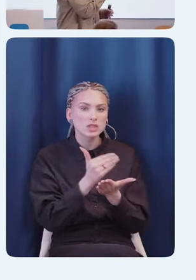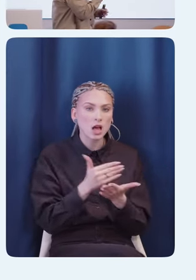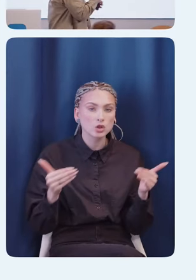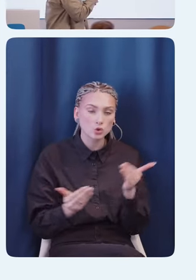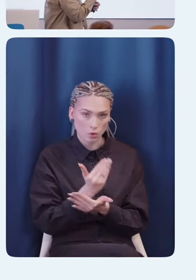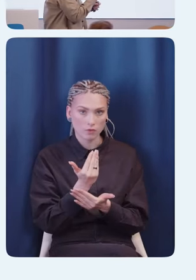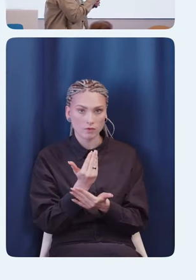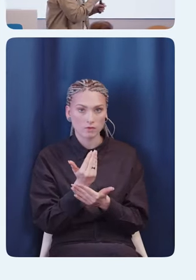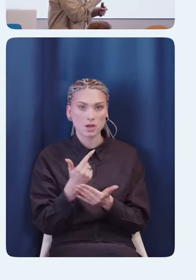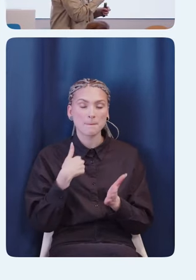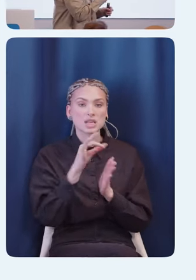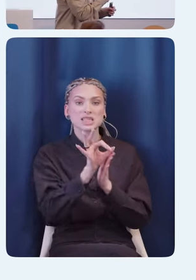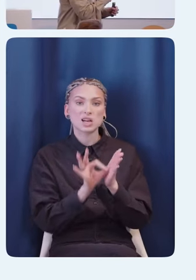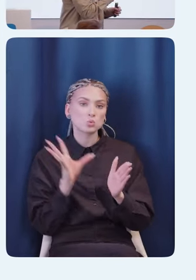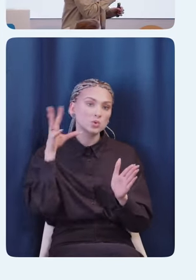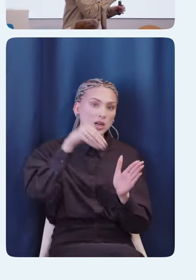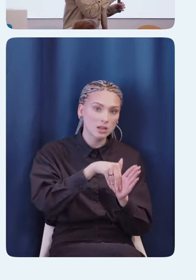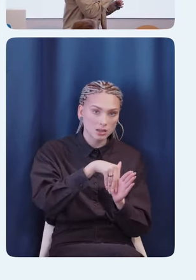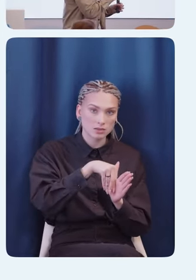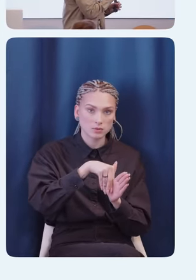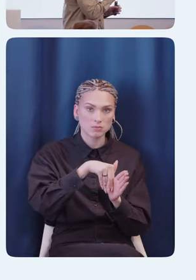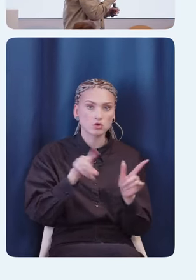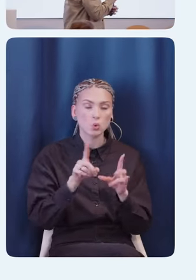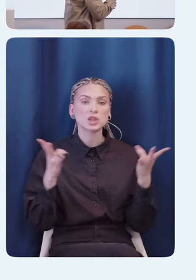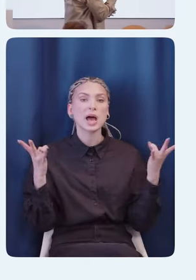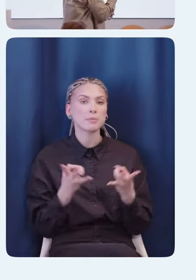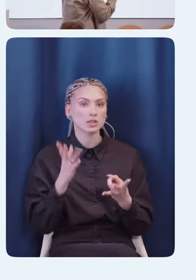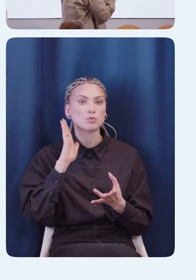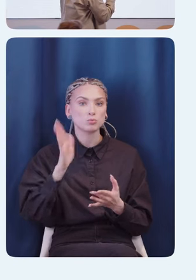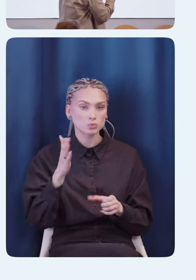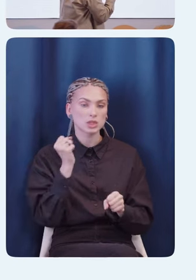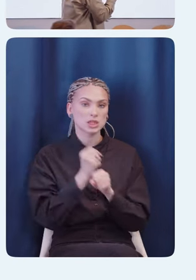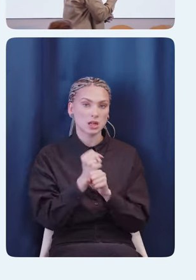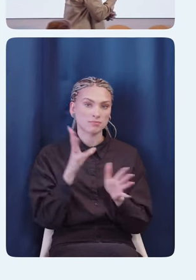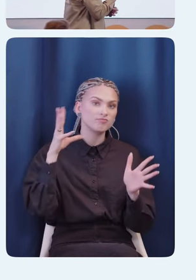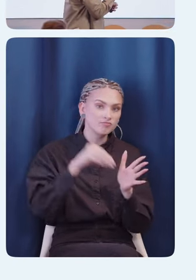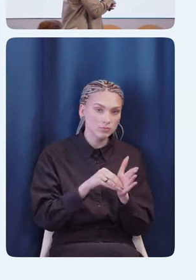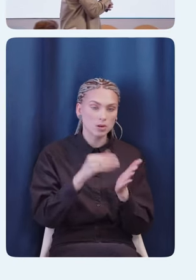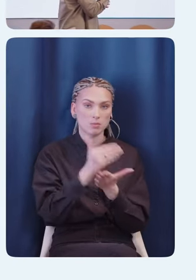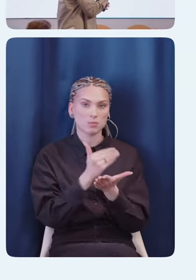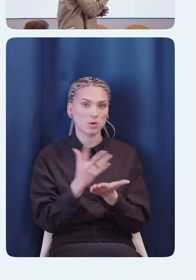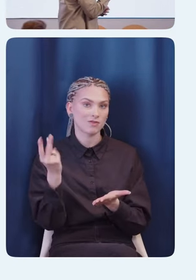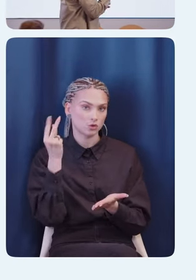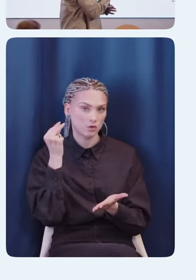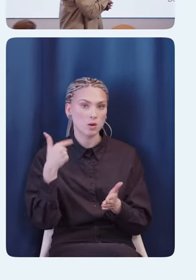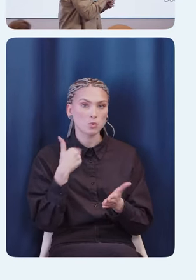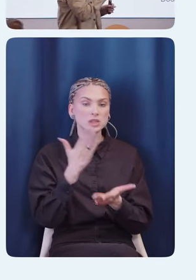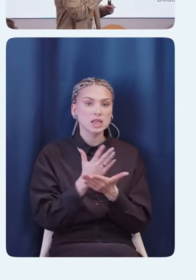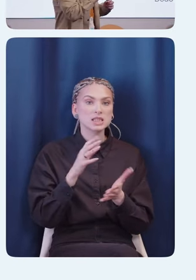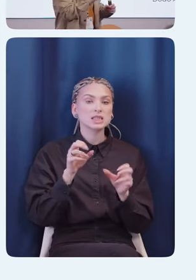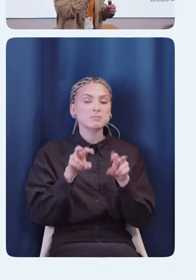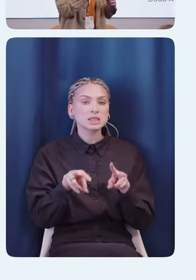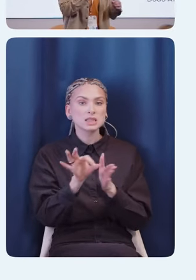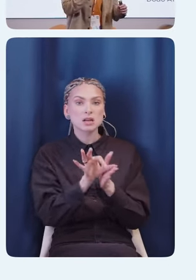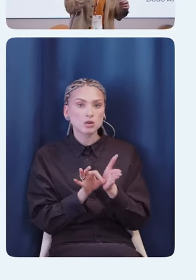сразу же закладываемся, что необходимо будет поддержать VoiceOver. То есть мы выделяем уже сразу же